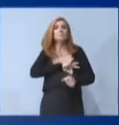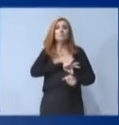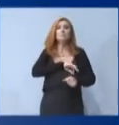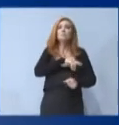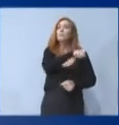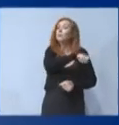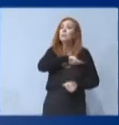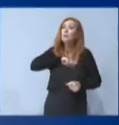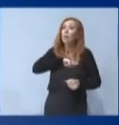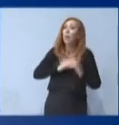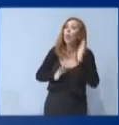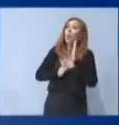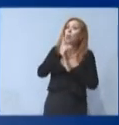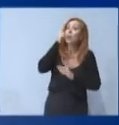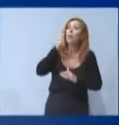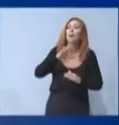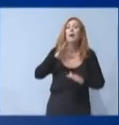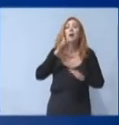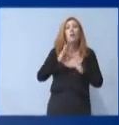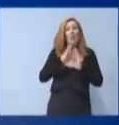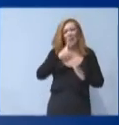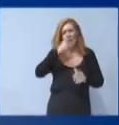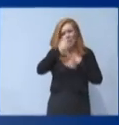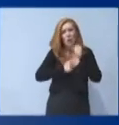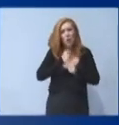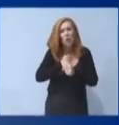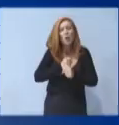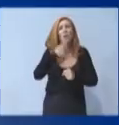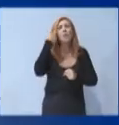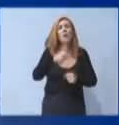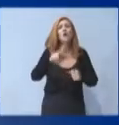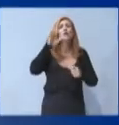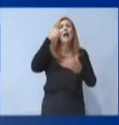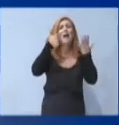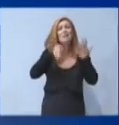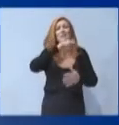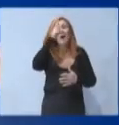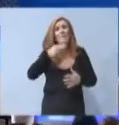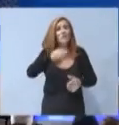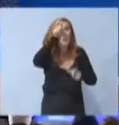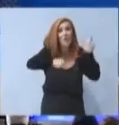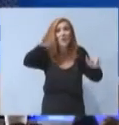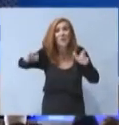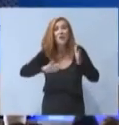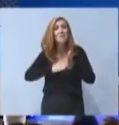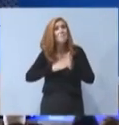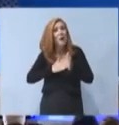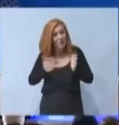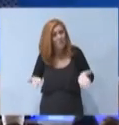μήνα εξοικονόμηση τουλάχιστον 250 ευρώ για κάθε απασχολούμενο στην εταιρεία τους. Αλλά φυσικά και οι ίδιοι θα πληρώνουν